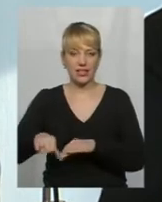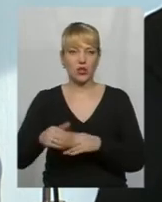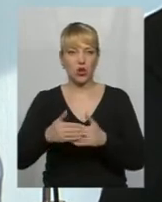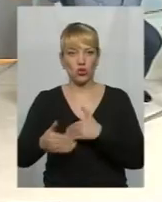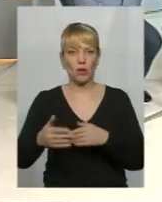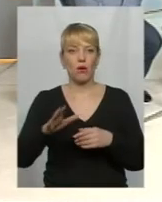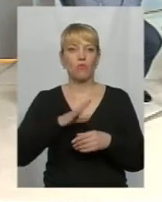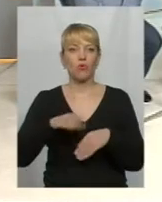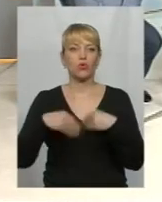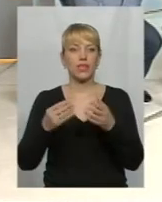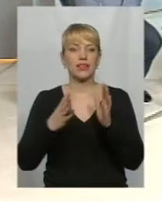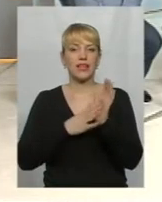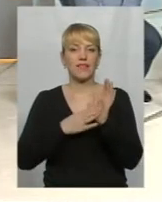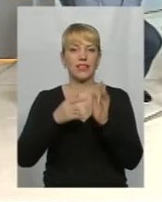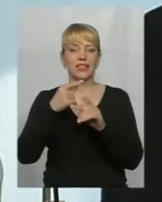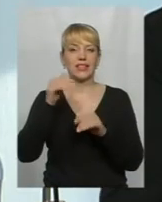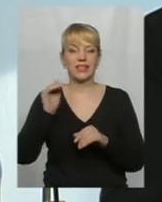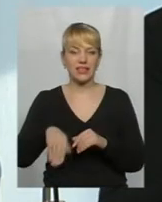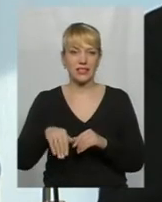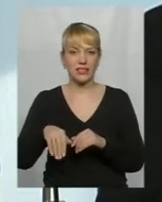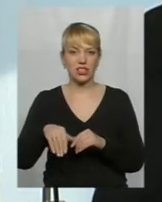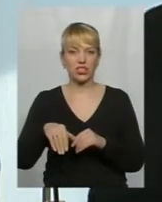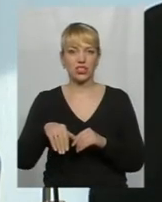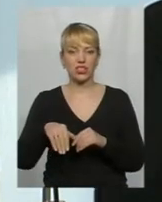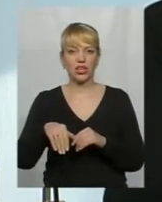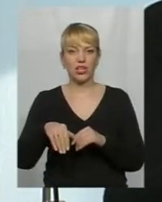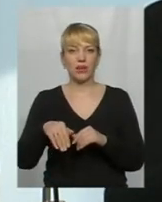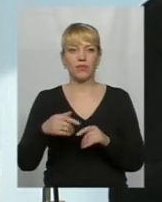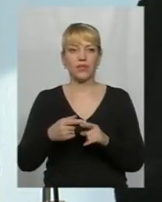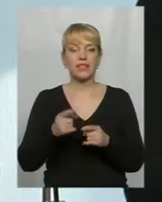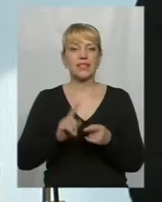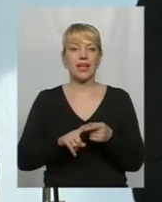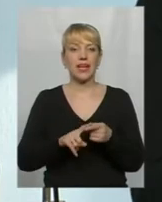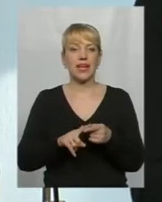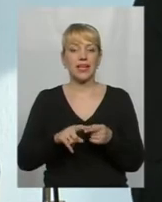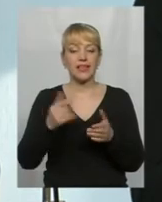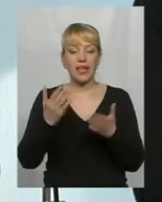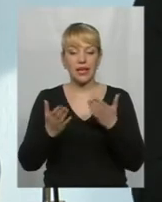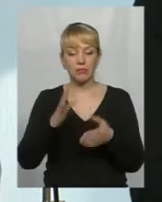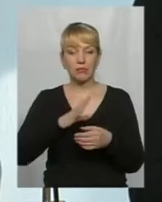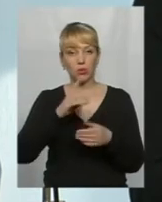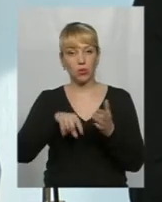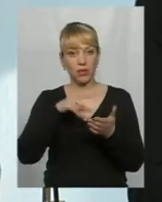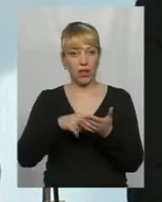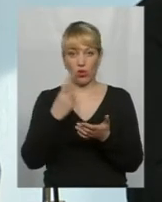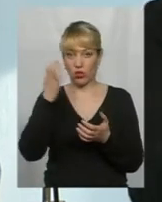тисяч дозволів за цей от час. Тобто, якби питання стало вугілі одному, то мені здається,